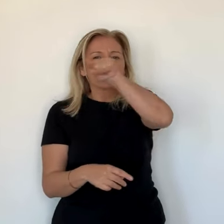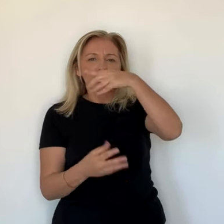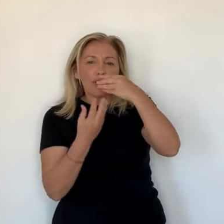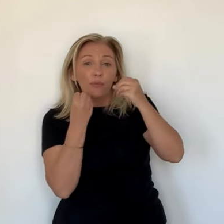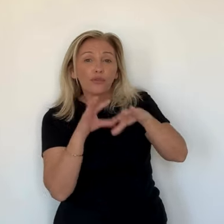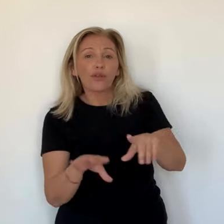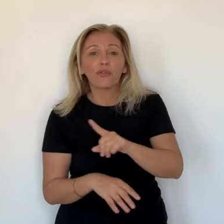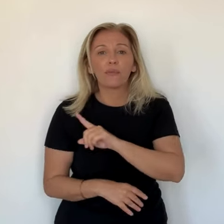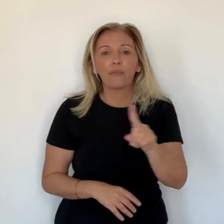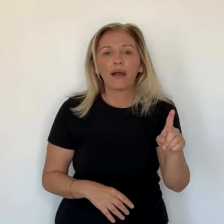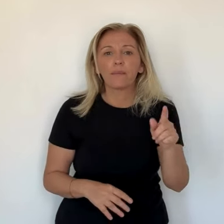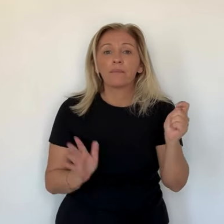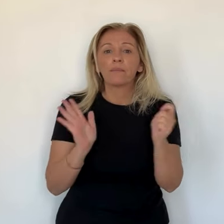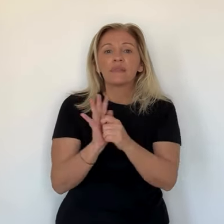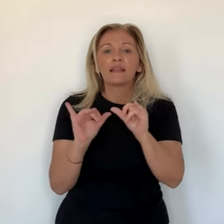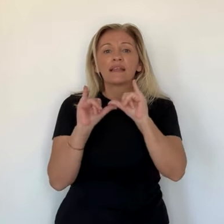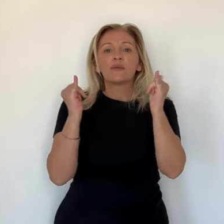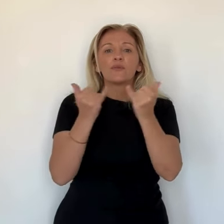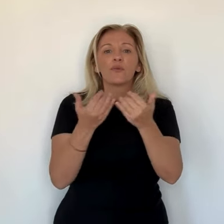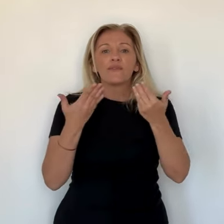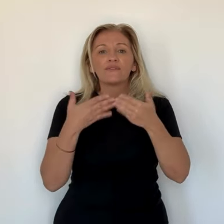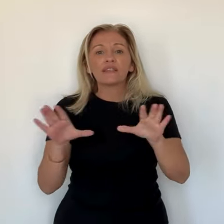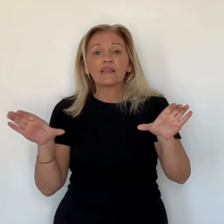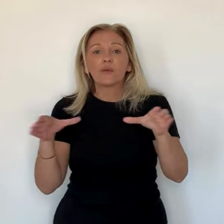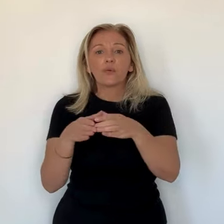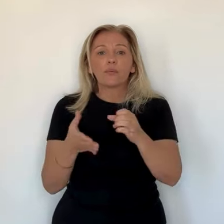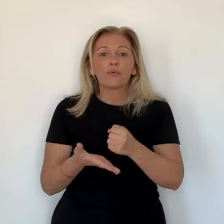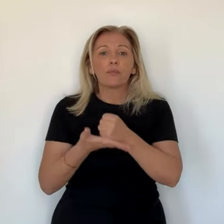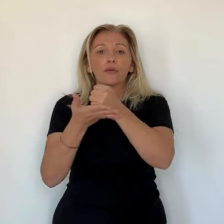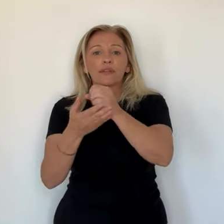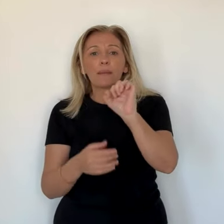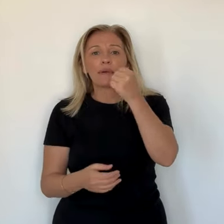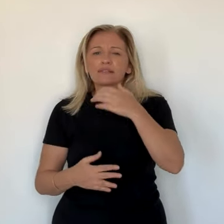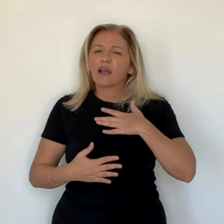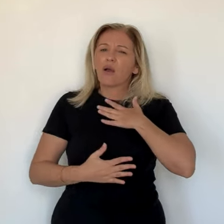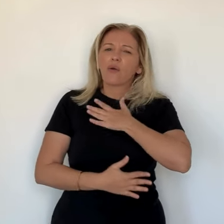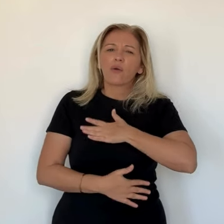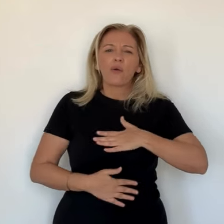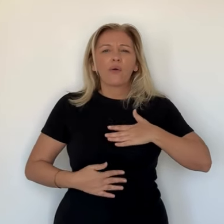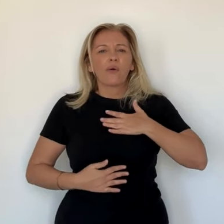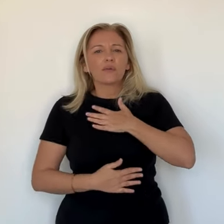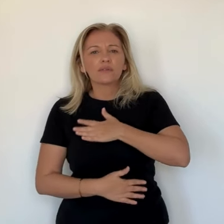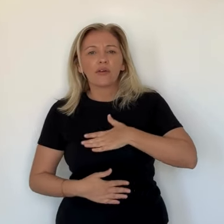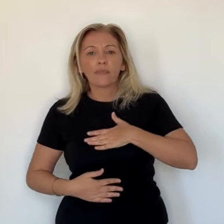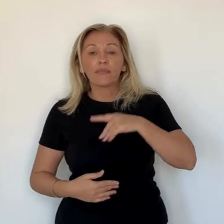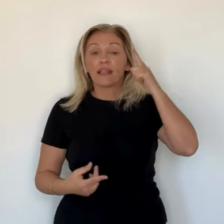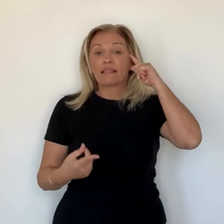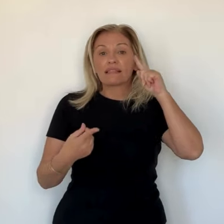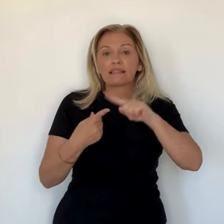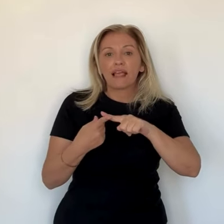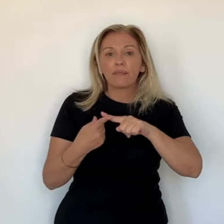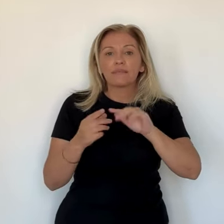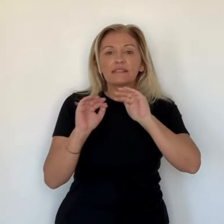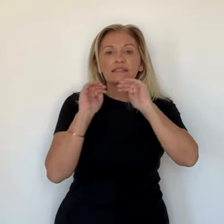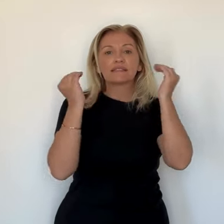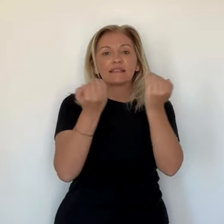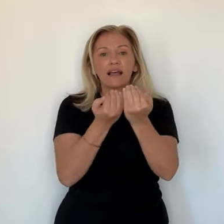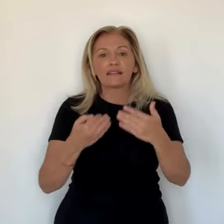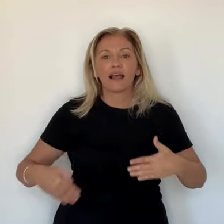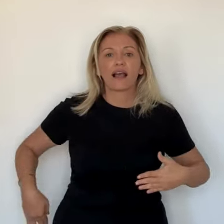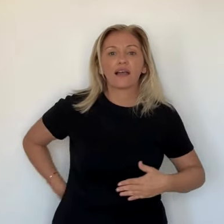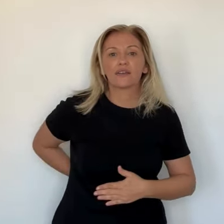suffit toujours pas. Donc, on espère y arriver et ne jamais lâcher sur ce projet-là.